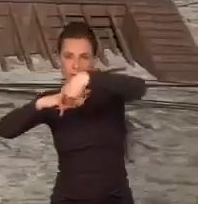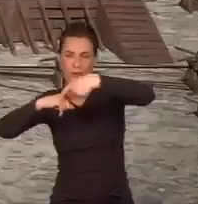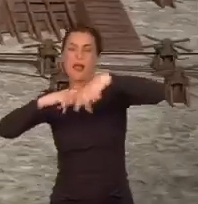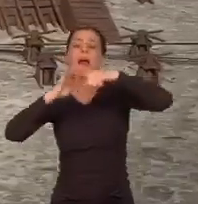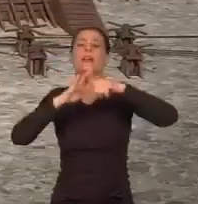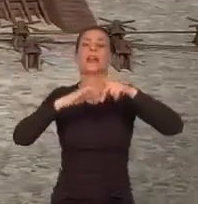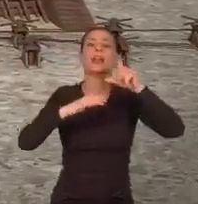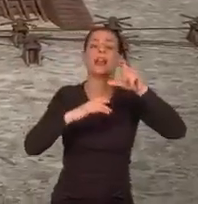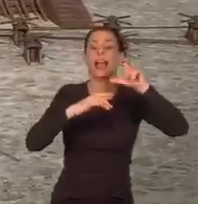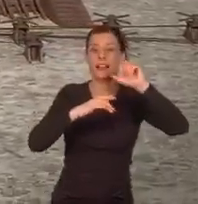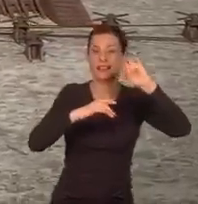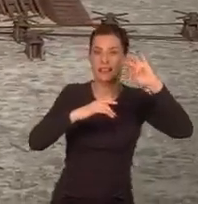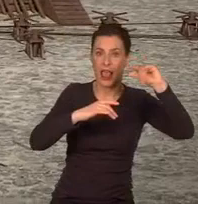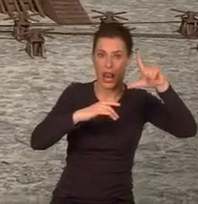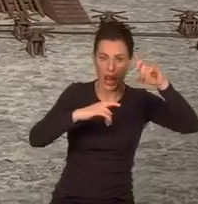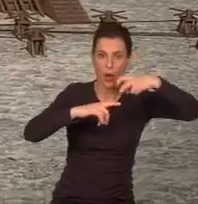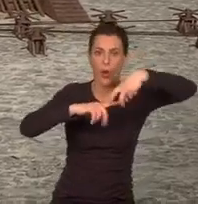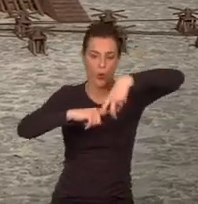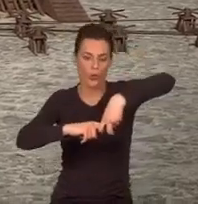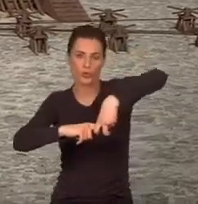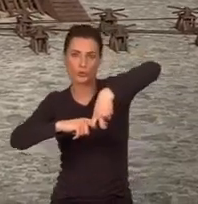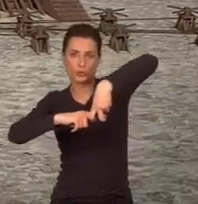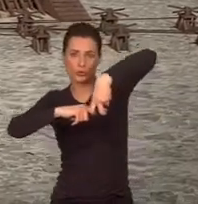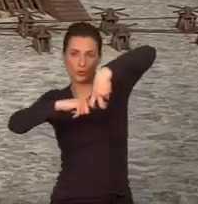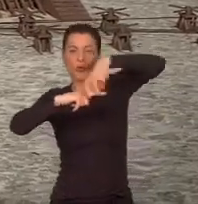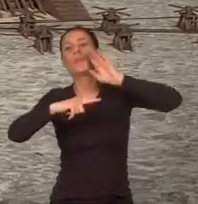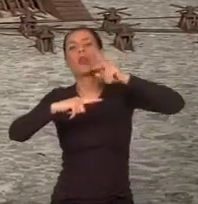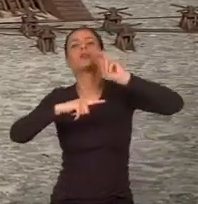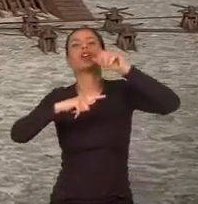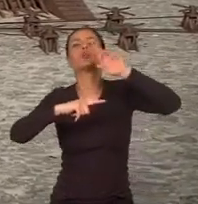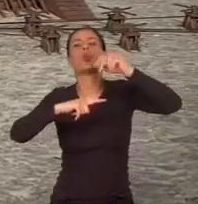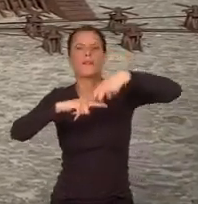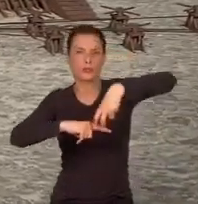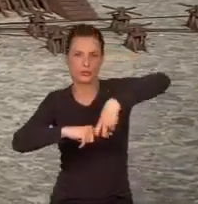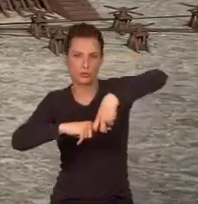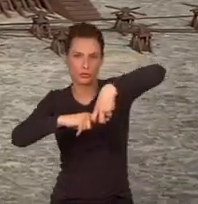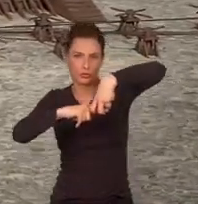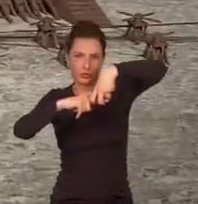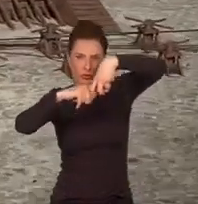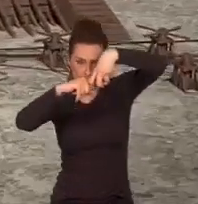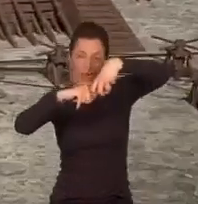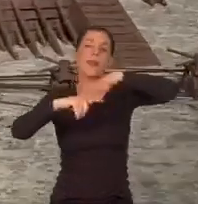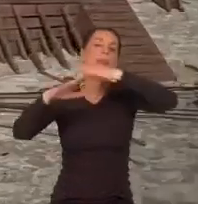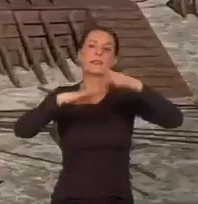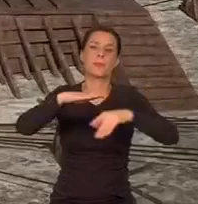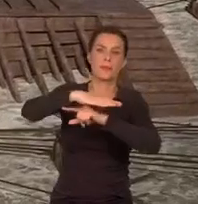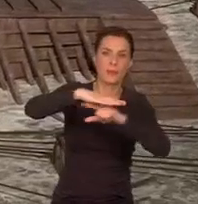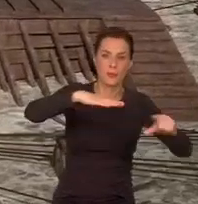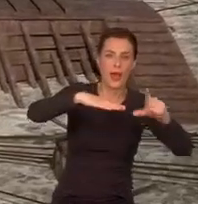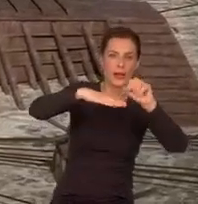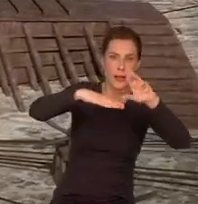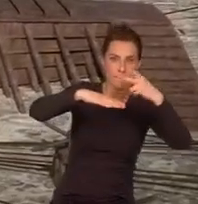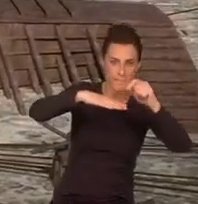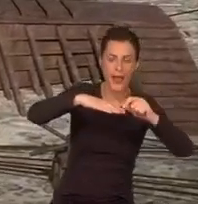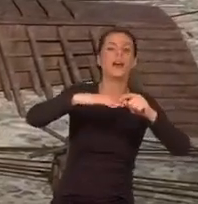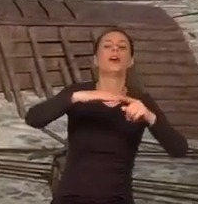Castello, po włosku zamek, unosił obelisk jak żuraw. Następnie obelisk umieszczono na rampie spoczywającej na